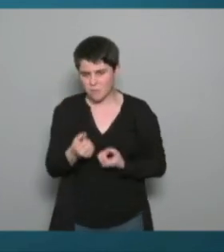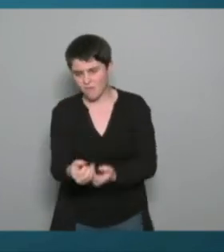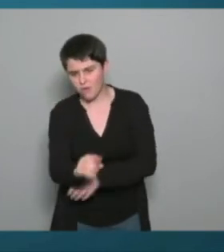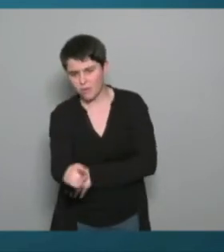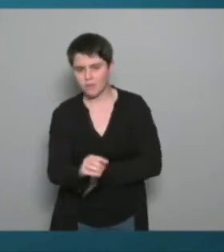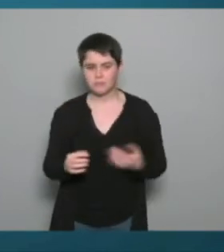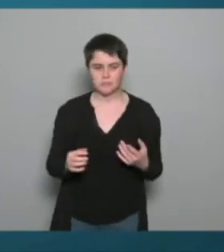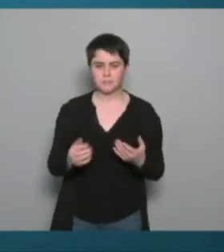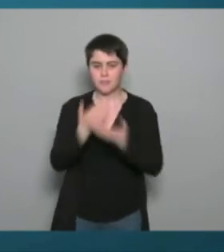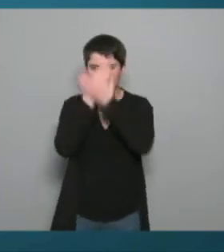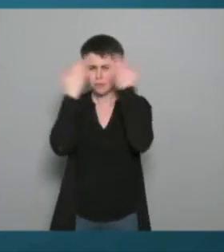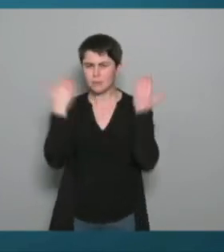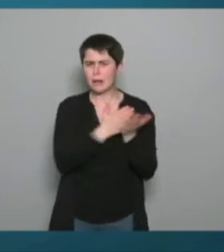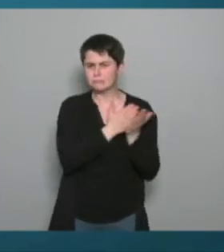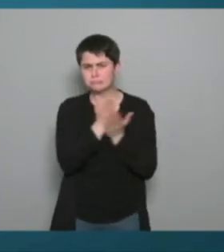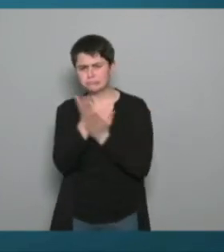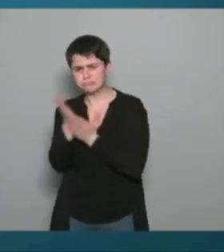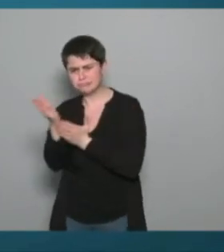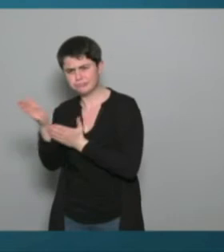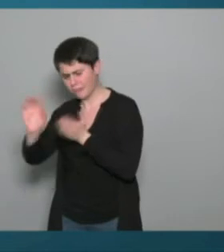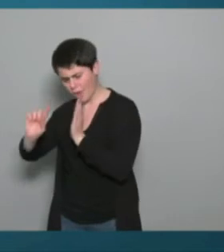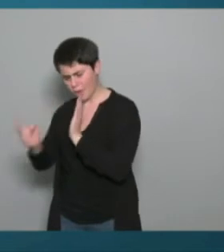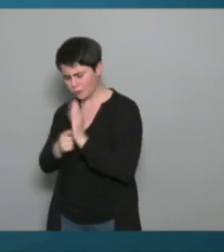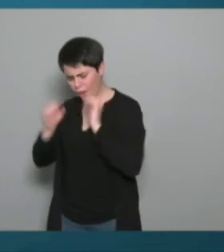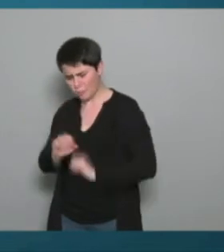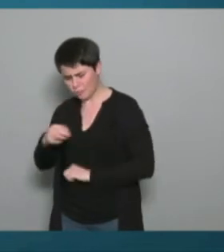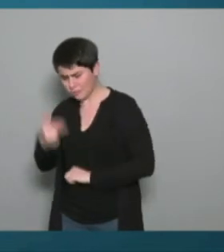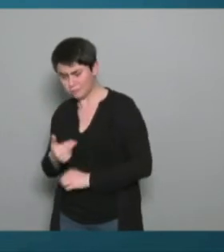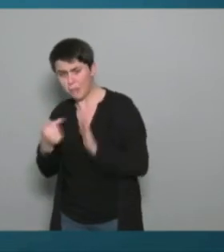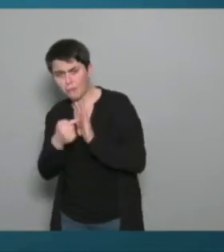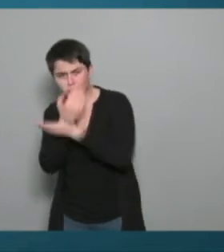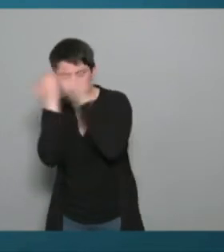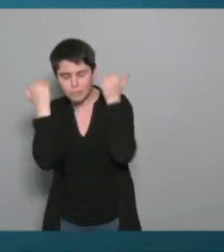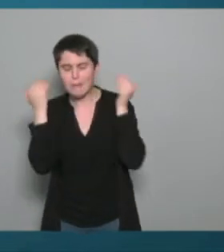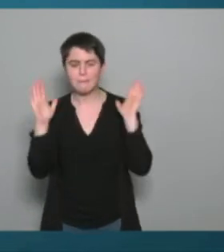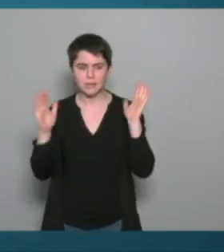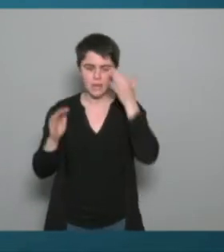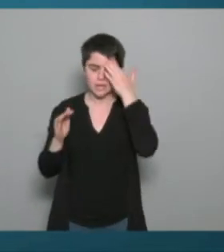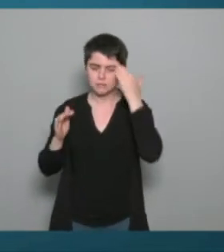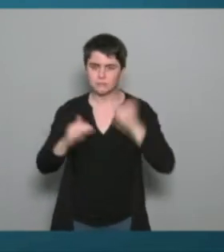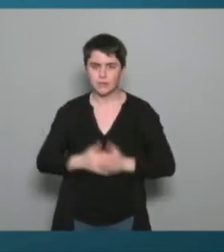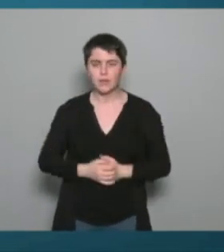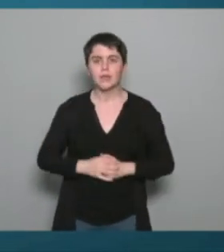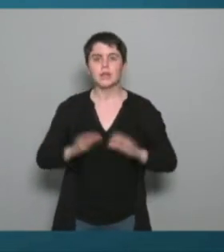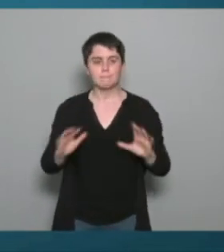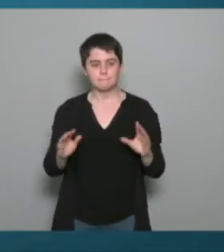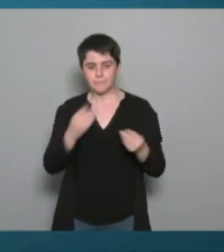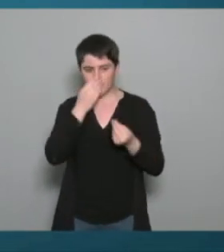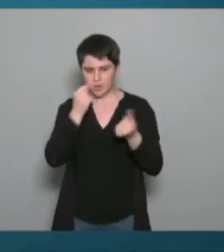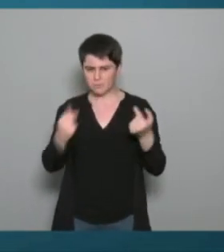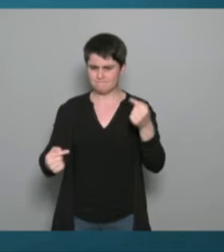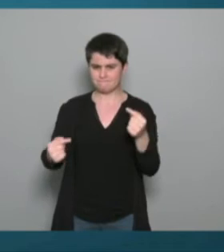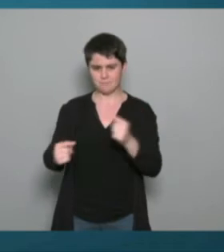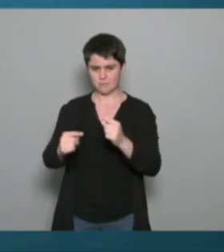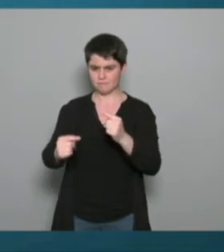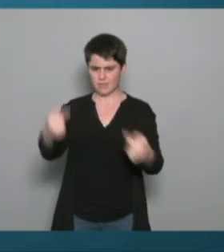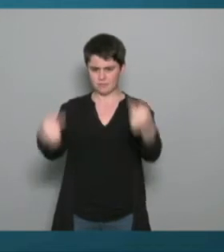la légitimité mais en même temps je suis un peu troublé par ce débat parce que finalement j'ai